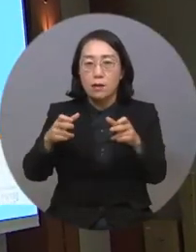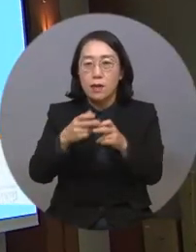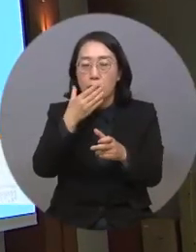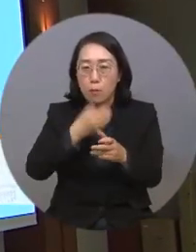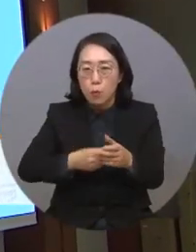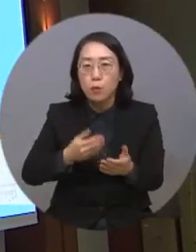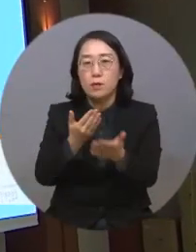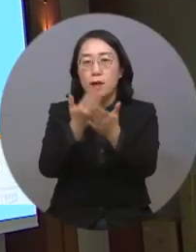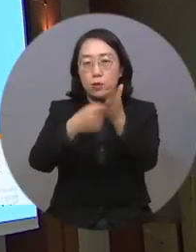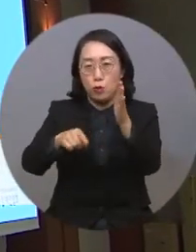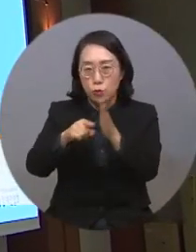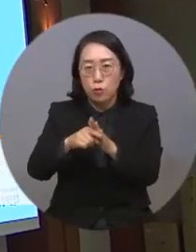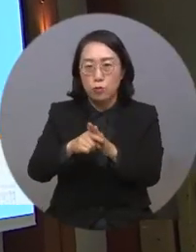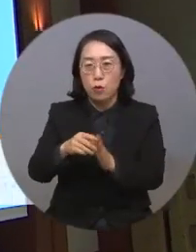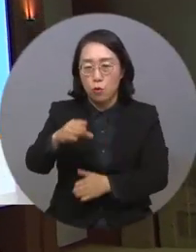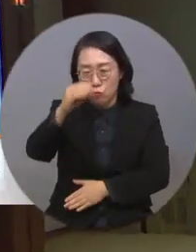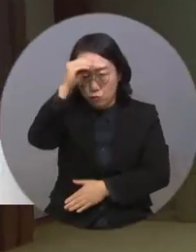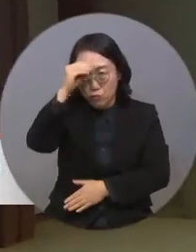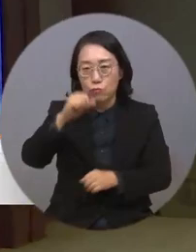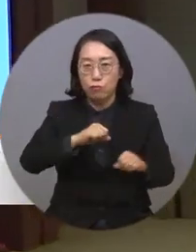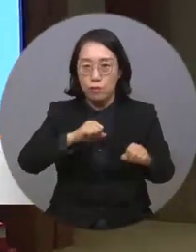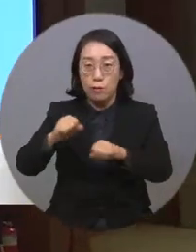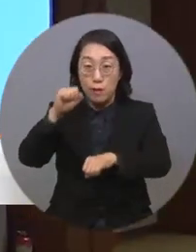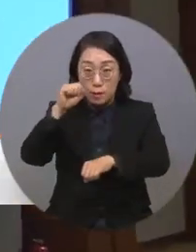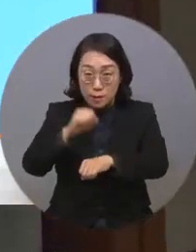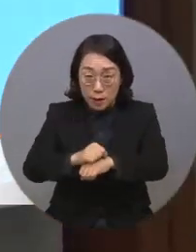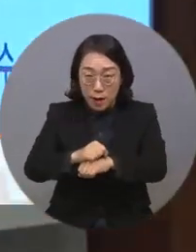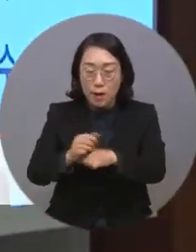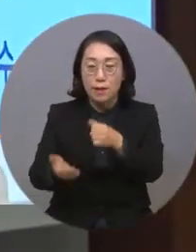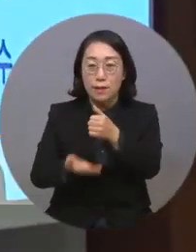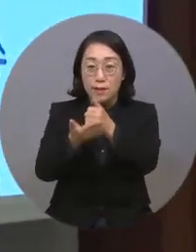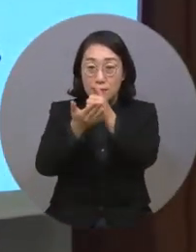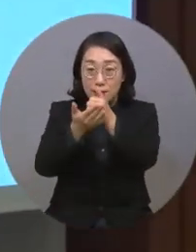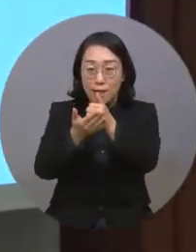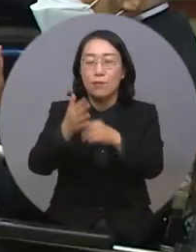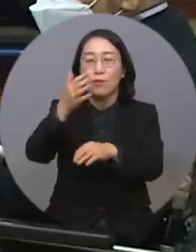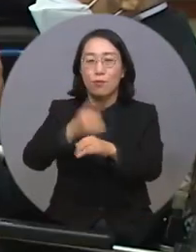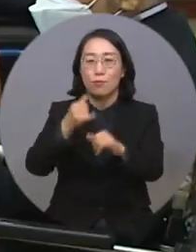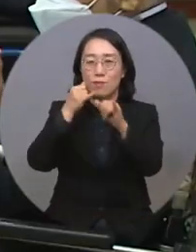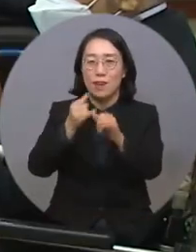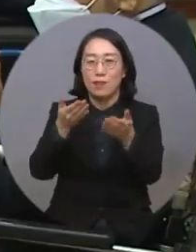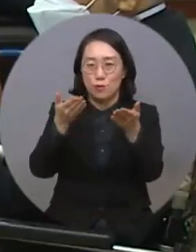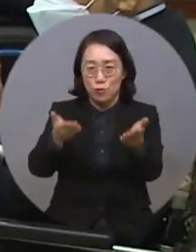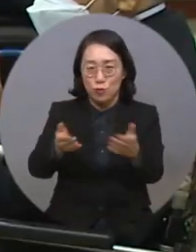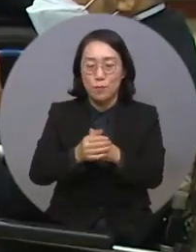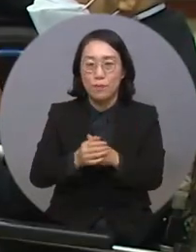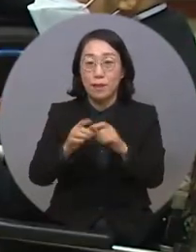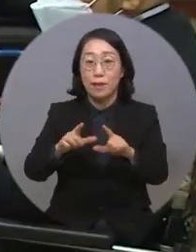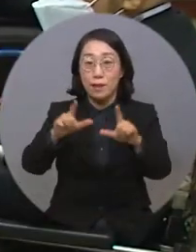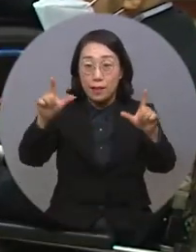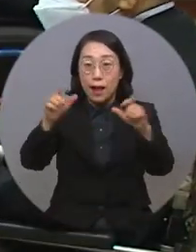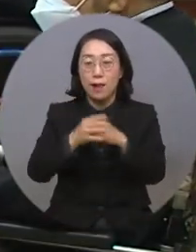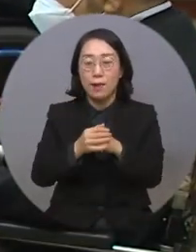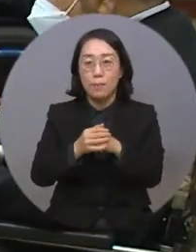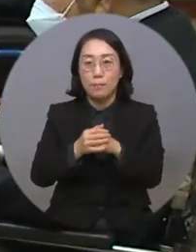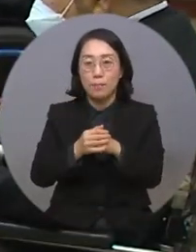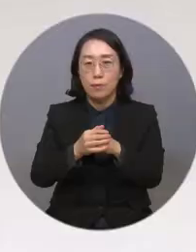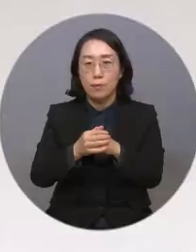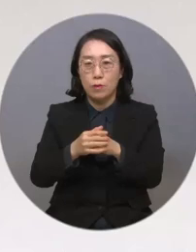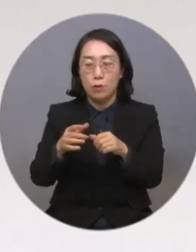앞장서며 모범적인 면모를 보인 공로를 인정받았습니다. 한편 이날 교장협은 저소득